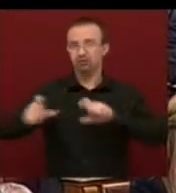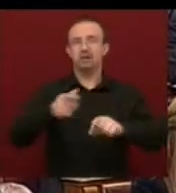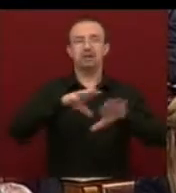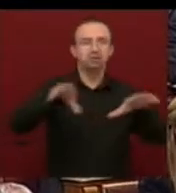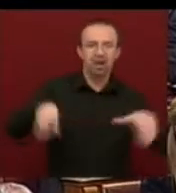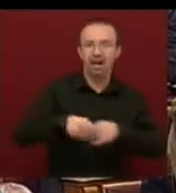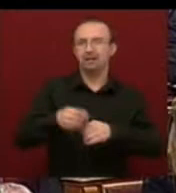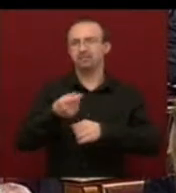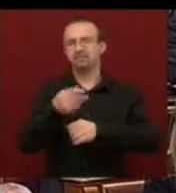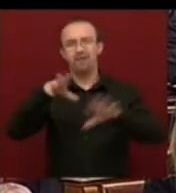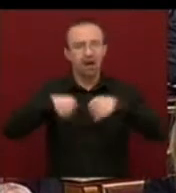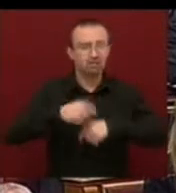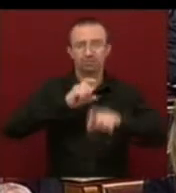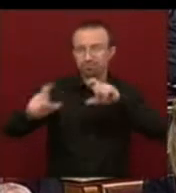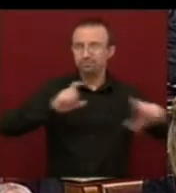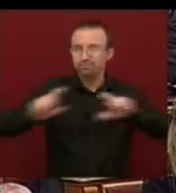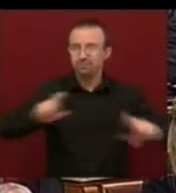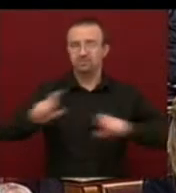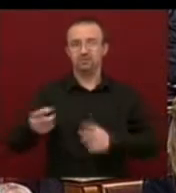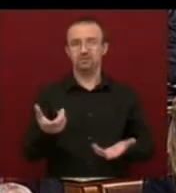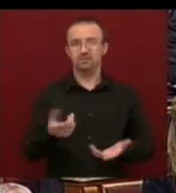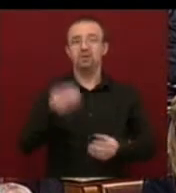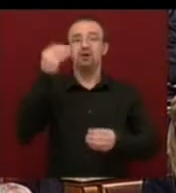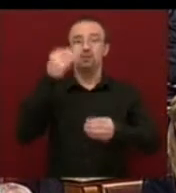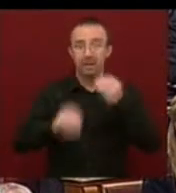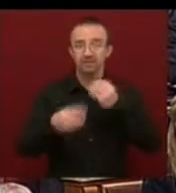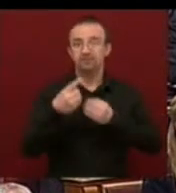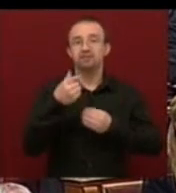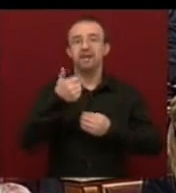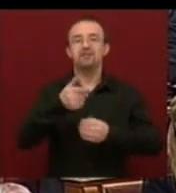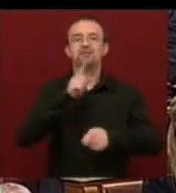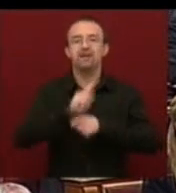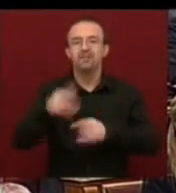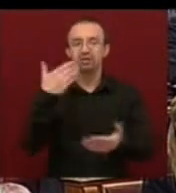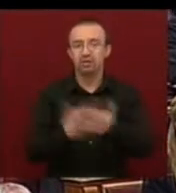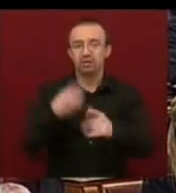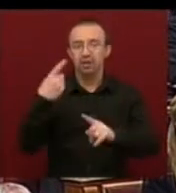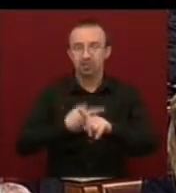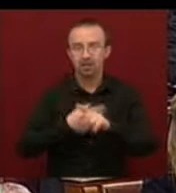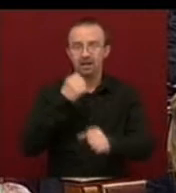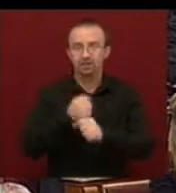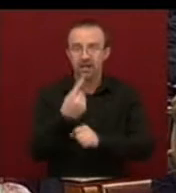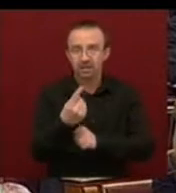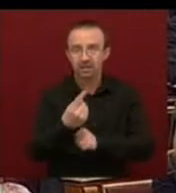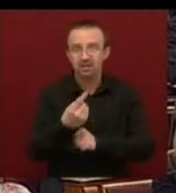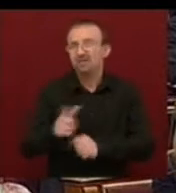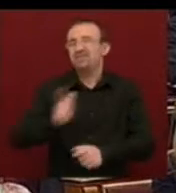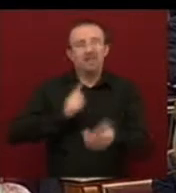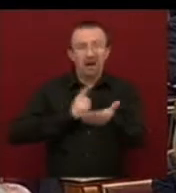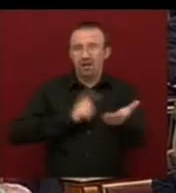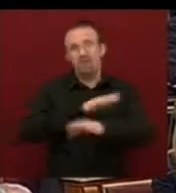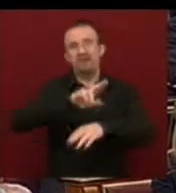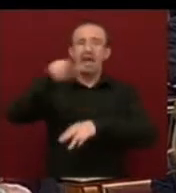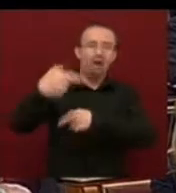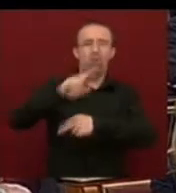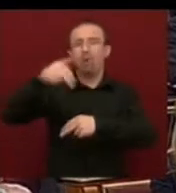a családokat, a vállalkozásokat. Mert egy hibás gazdaságpolitikát alkalmaztak. Ne várja tőlünk, hogy mindent az